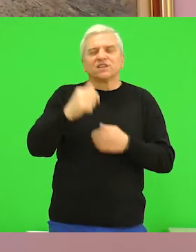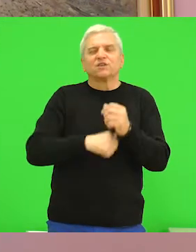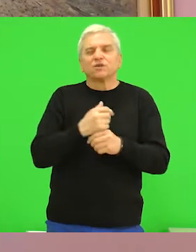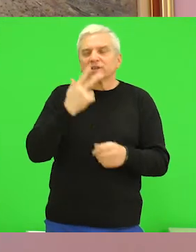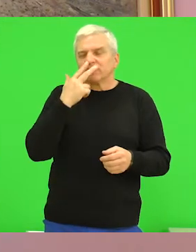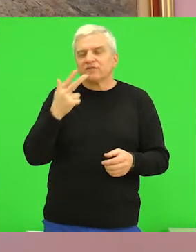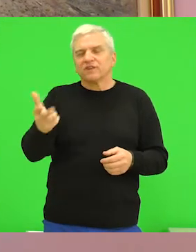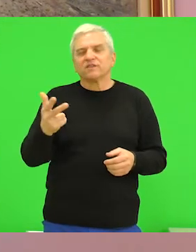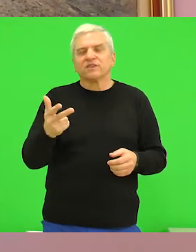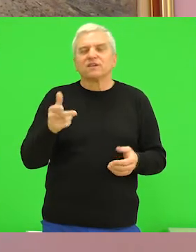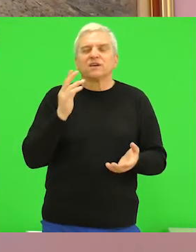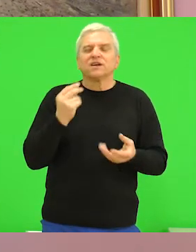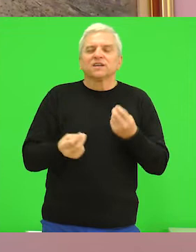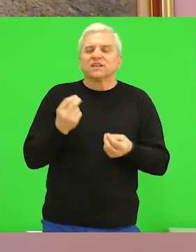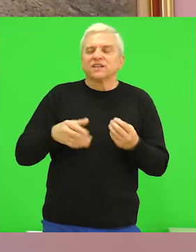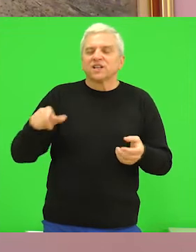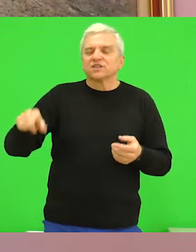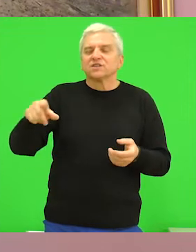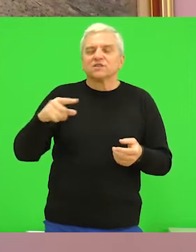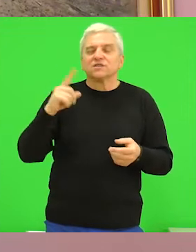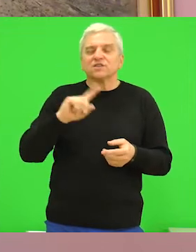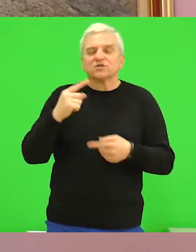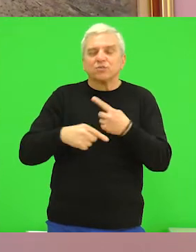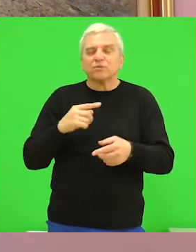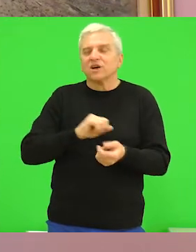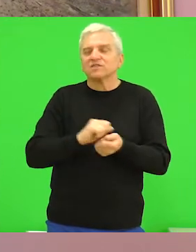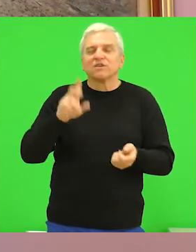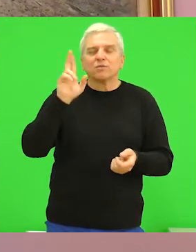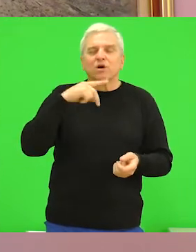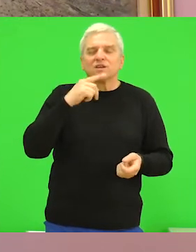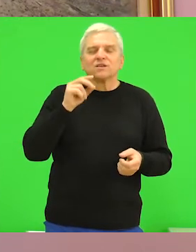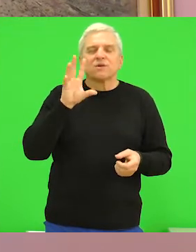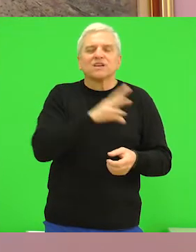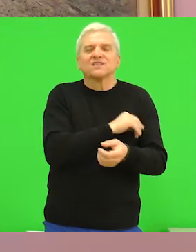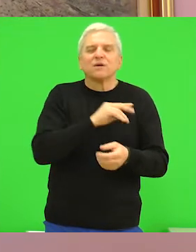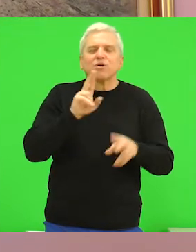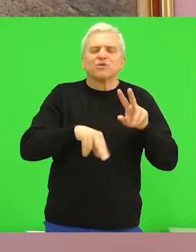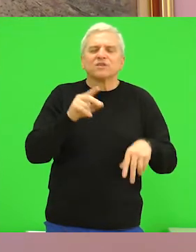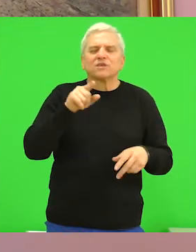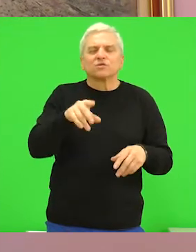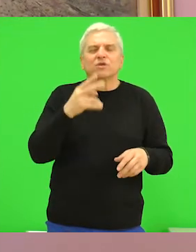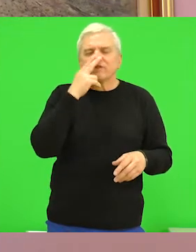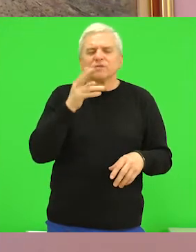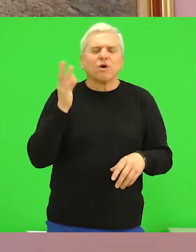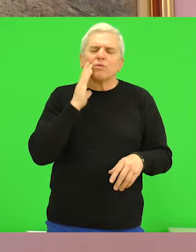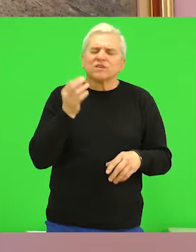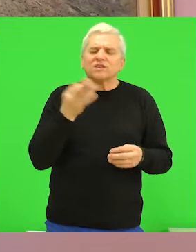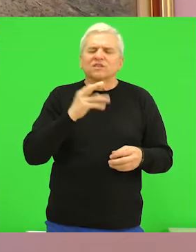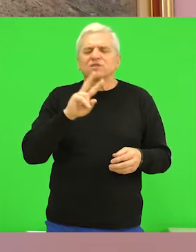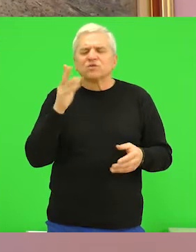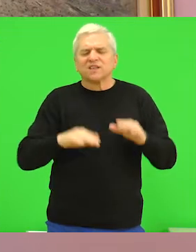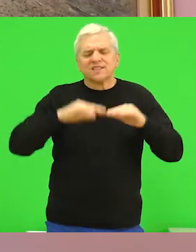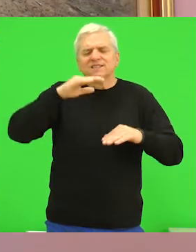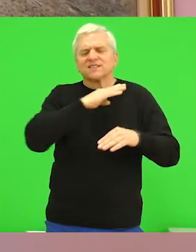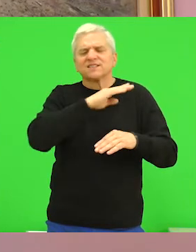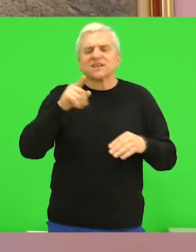godine možda su tri ili četiri igrališta promenjena, ostala su, mogu da kažem, slabo održavana, ali postoje i objektivni razlozi, sad su neki drugi